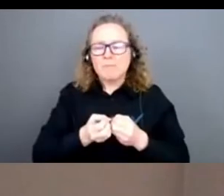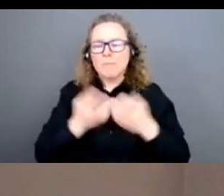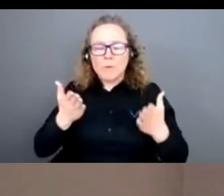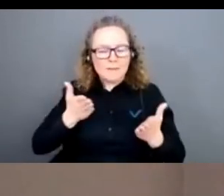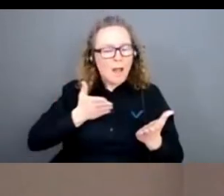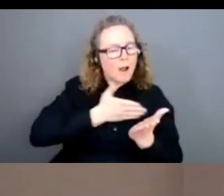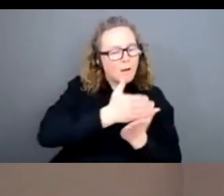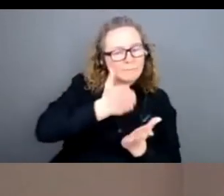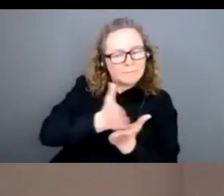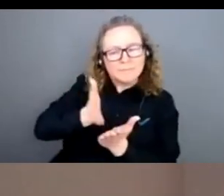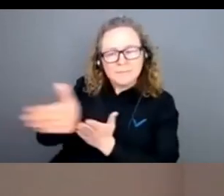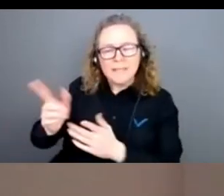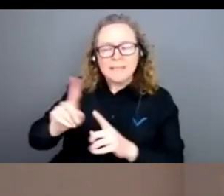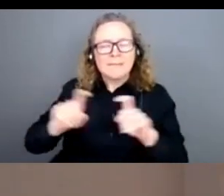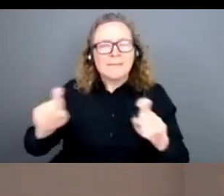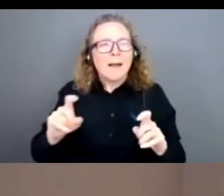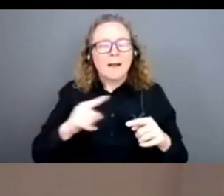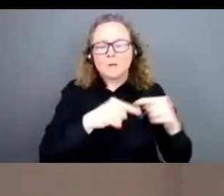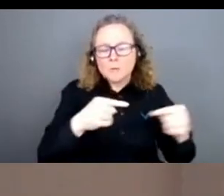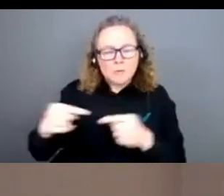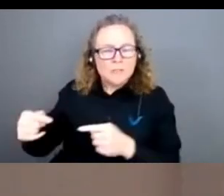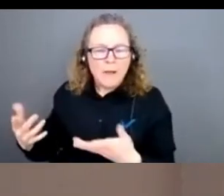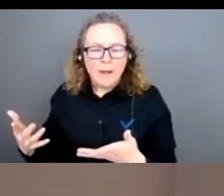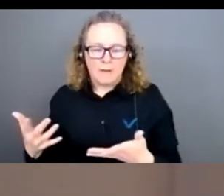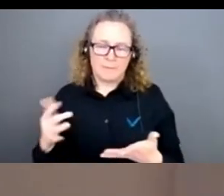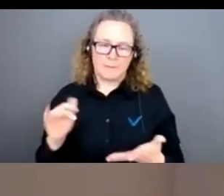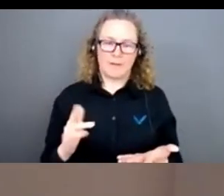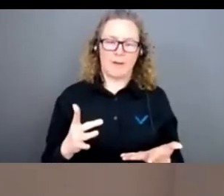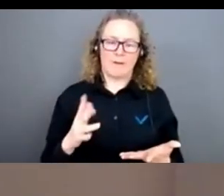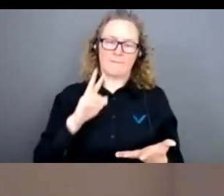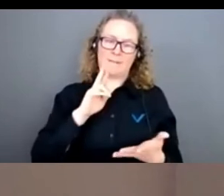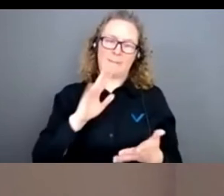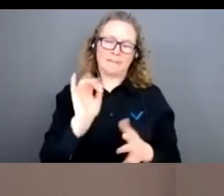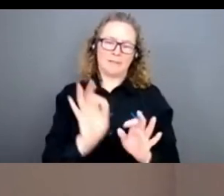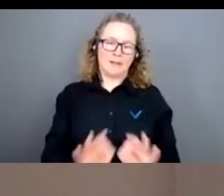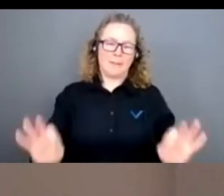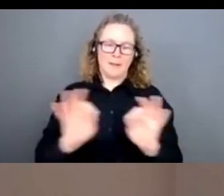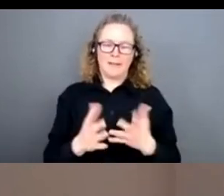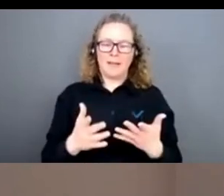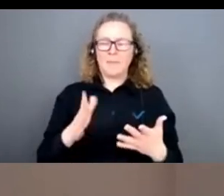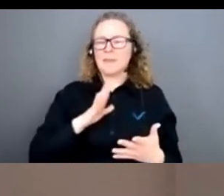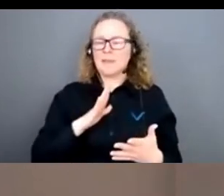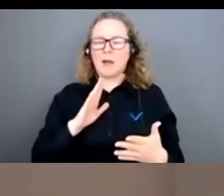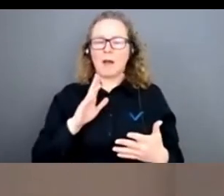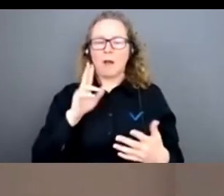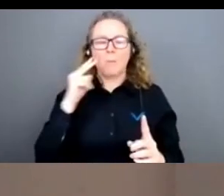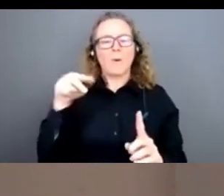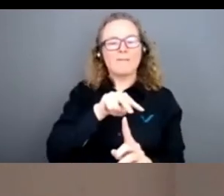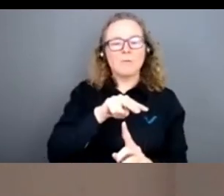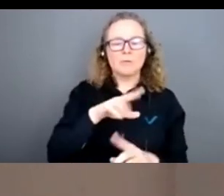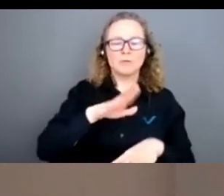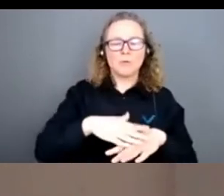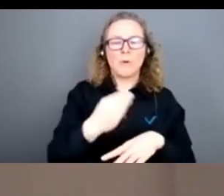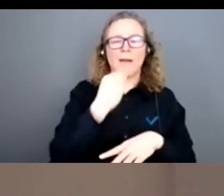la particularité du livre puisque au-delà ou à coller de'éthique, on a des réflexions en agronomie, en économie, en